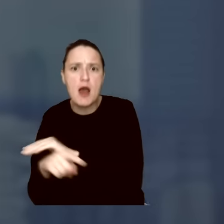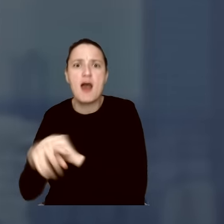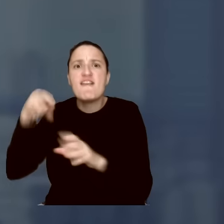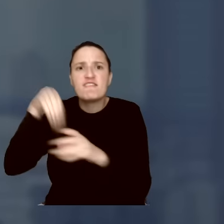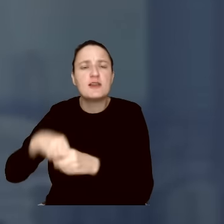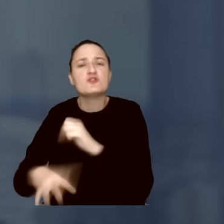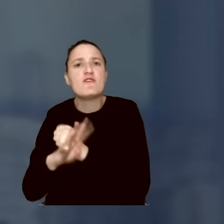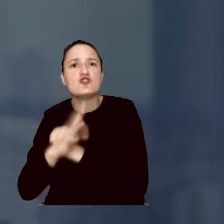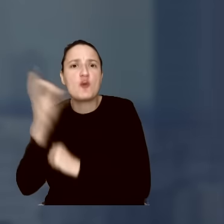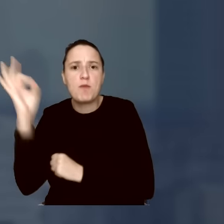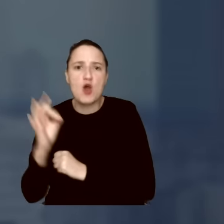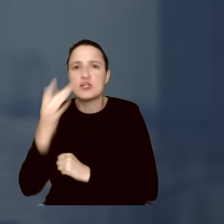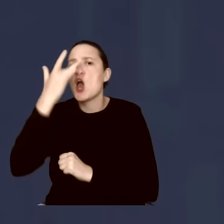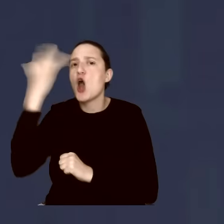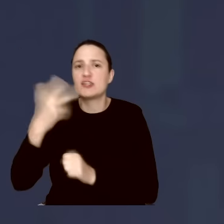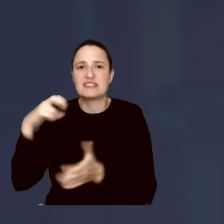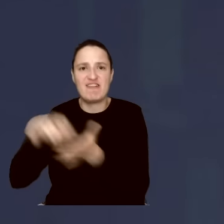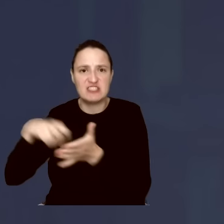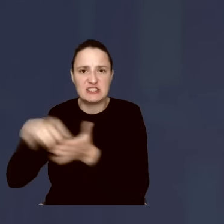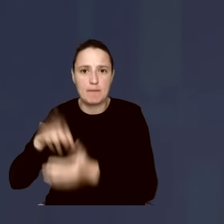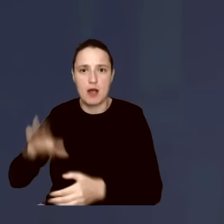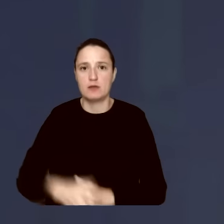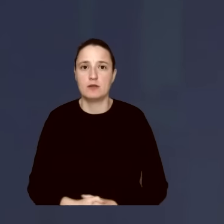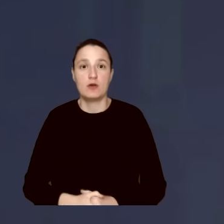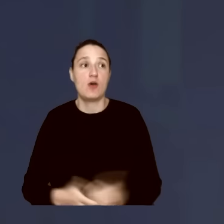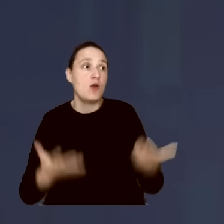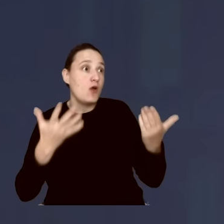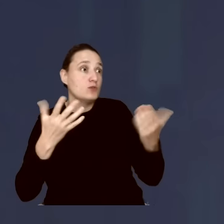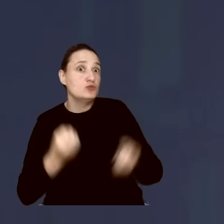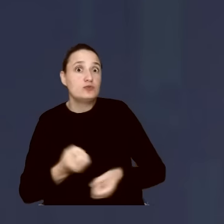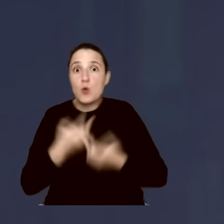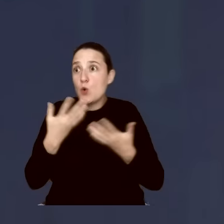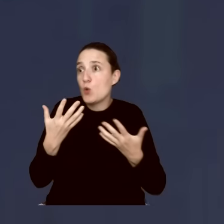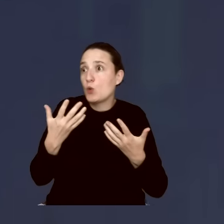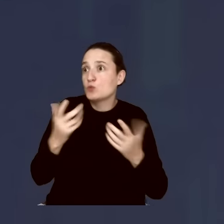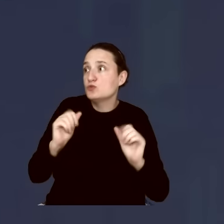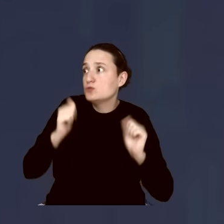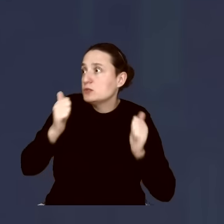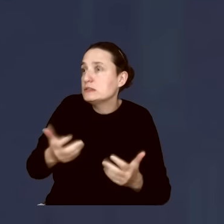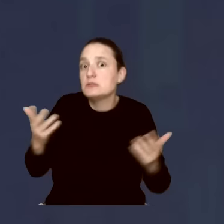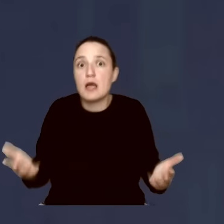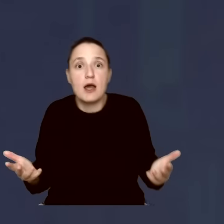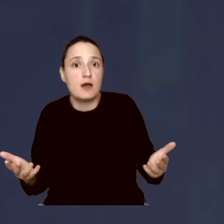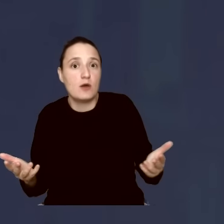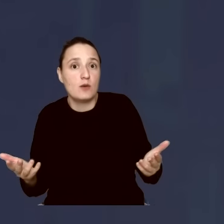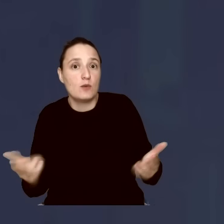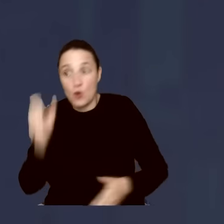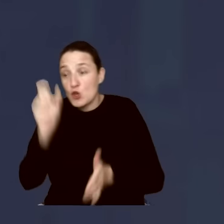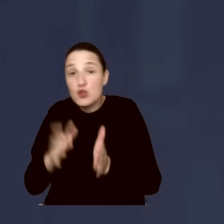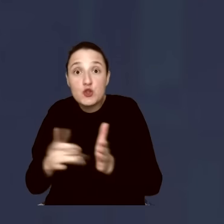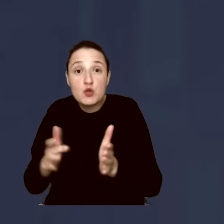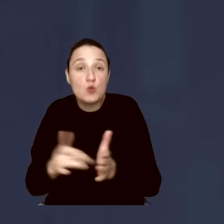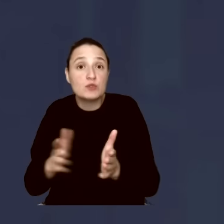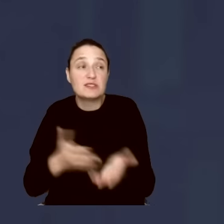% w ruskie wizy. Matko Boska, no. Co tu się stadało, szanowni Państwo? Donald Tusk się nawrócił.